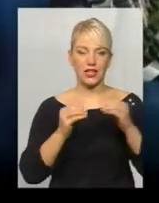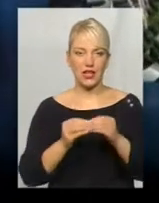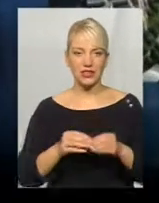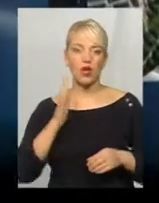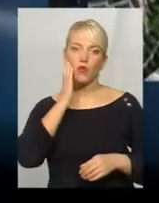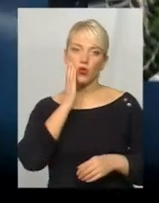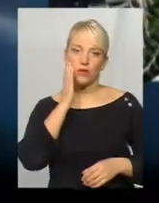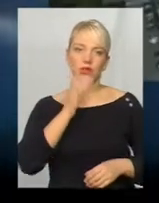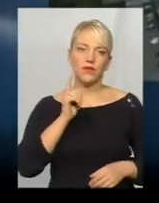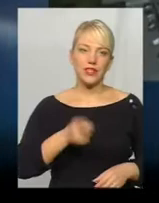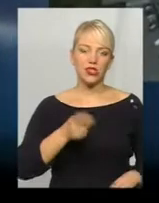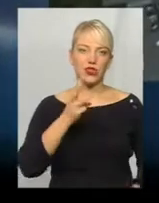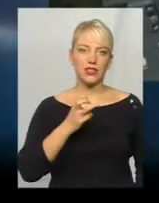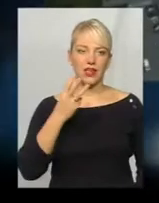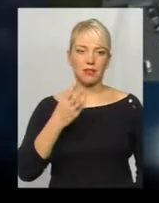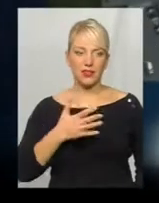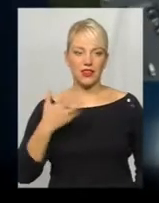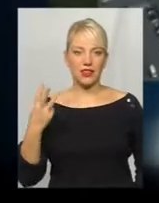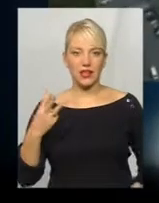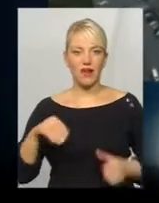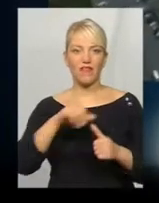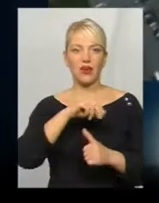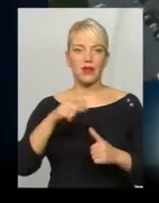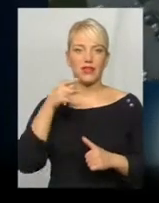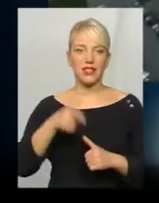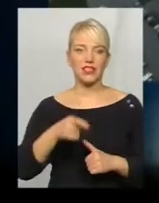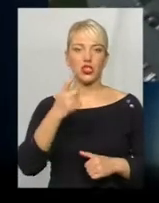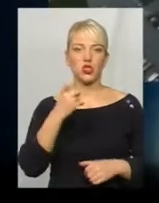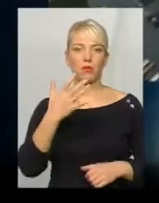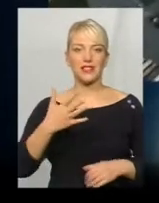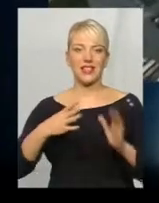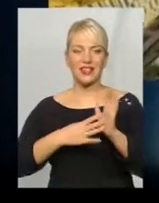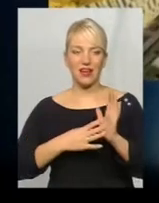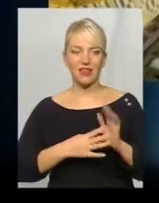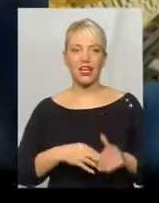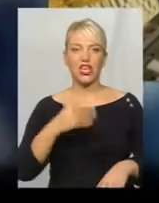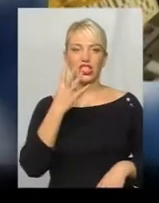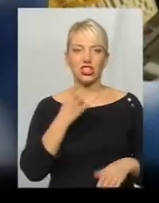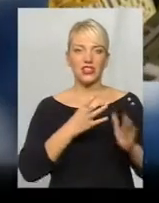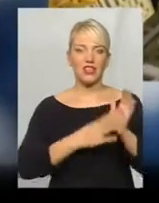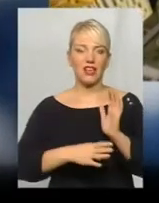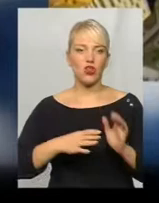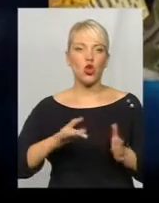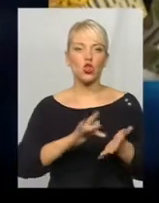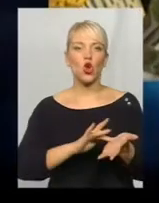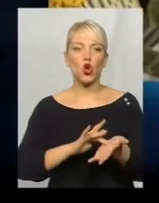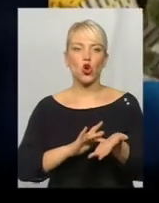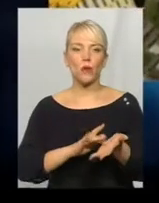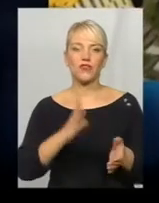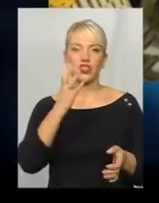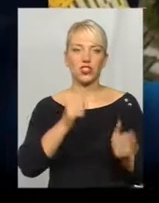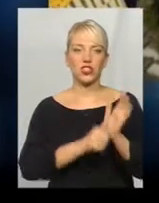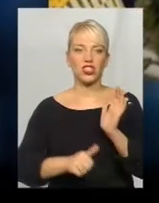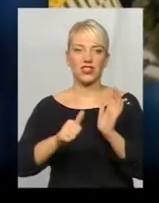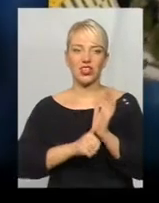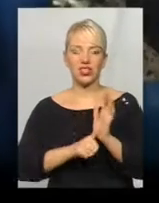,353, вірмен – 1,159, 490 ромів, 464